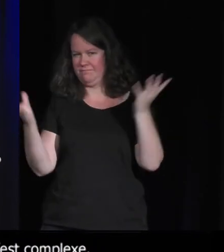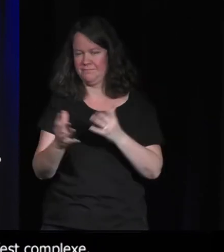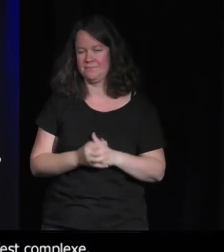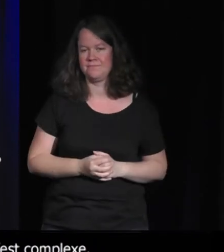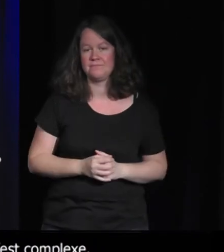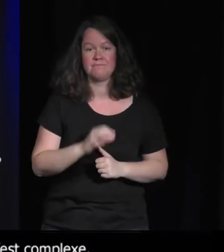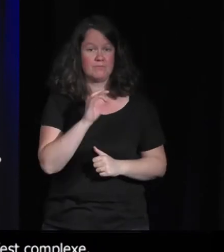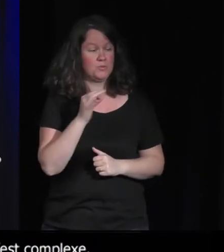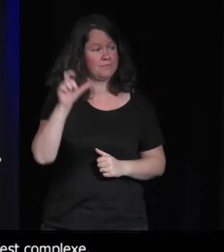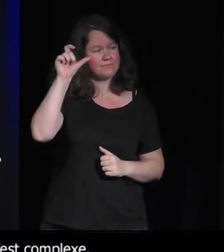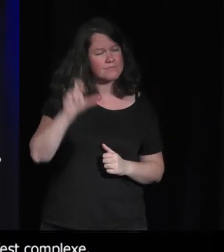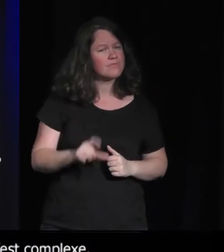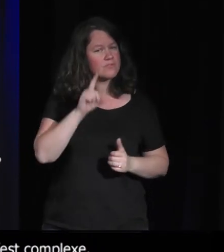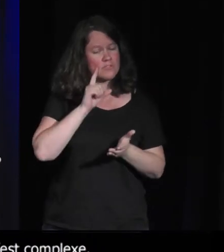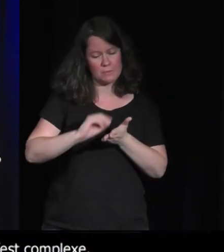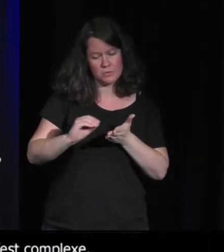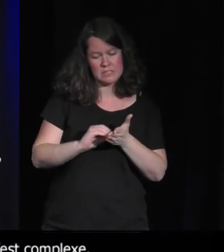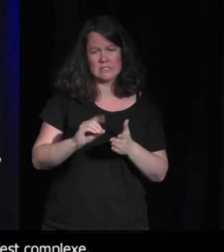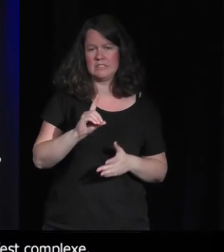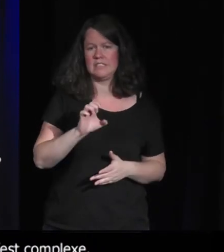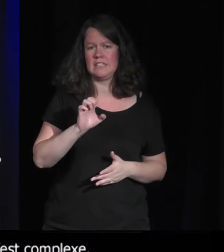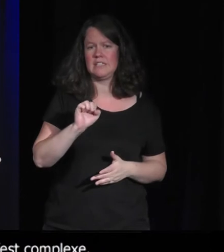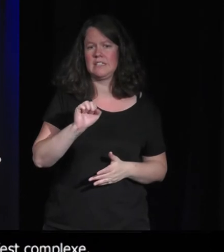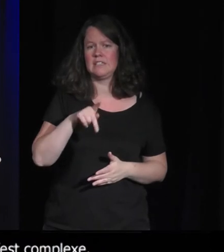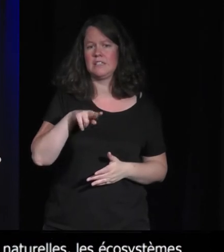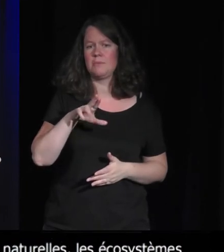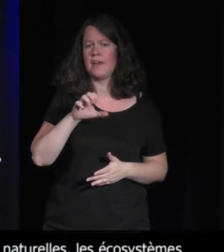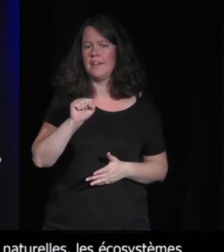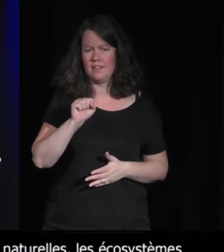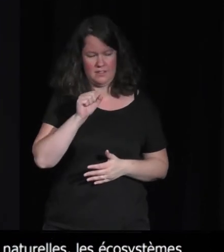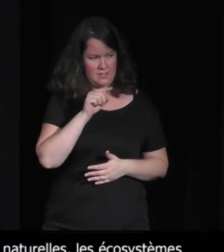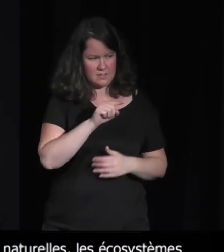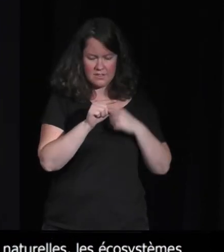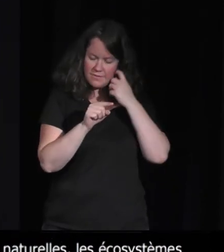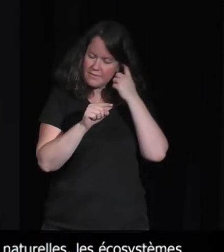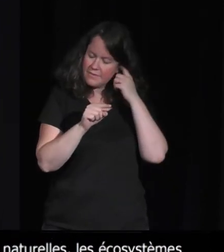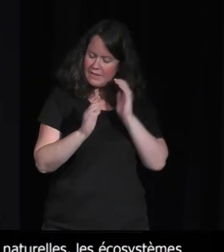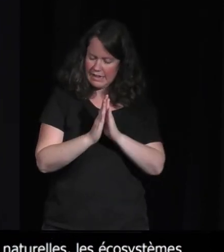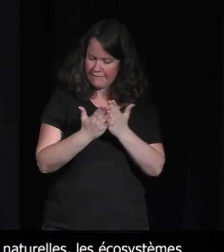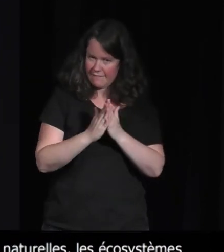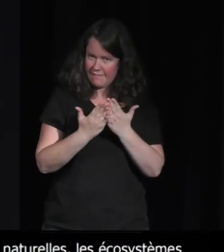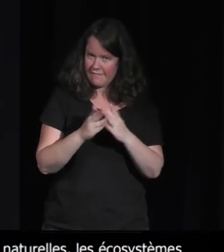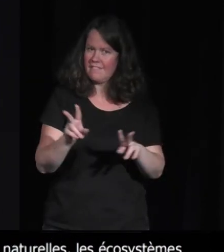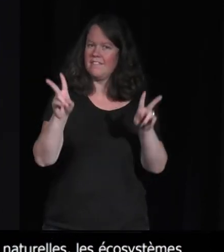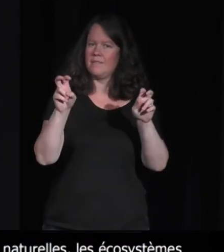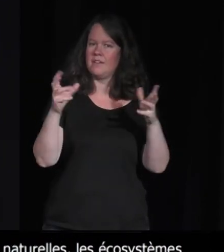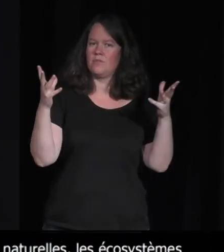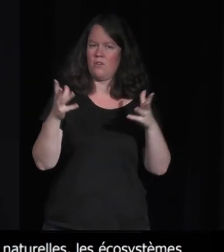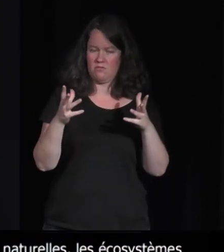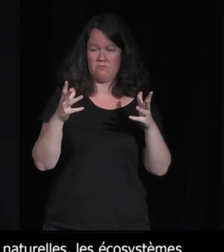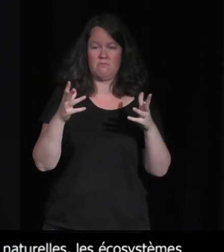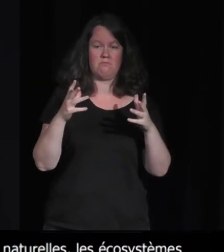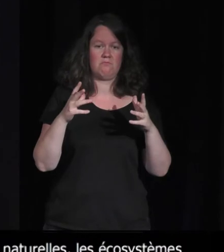Vinciane Desprès, elle a écrit un livre extraordinaire qui s'appelle Habiter en oiseaux.